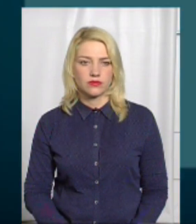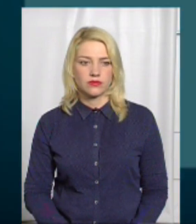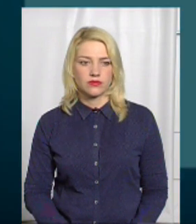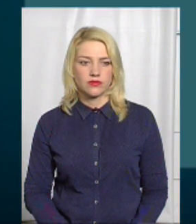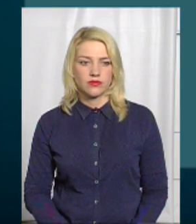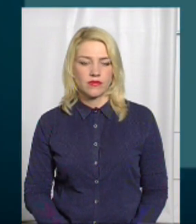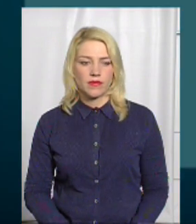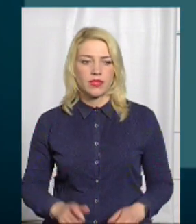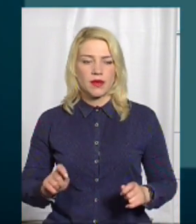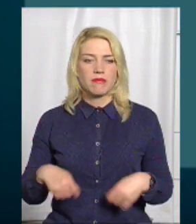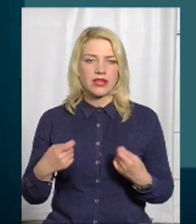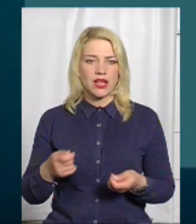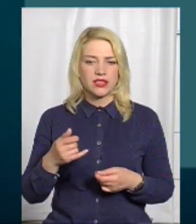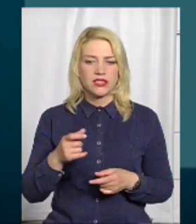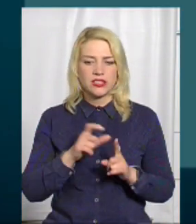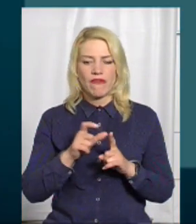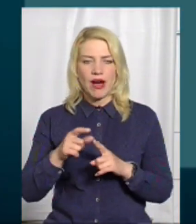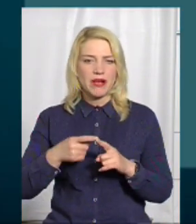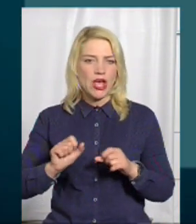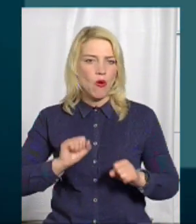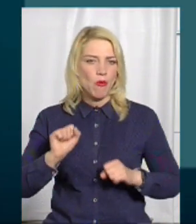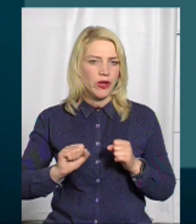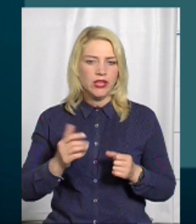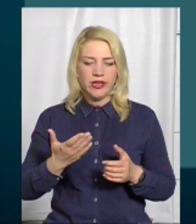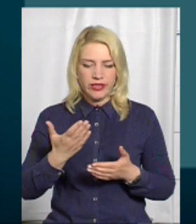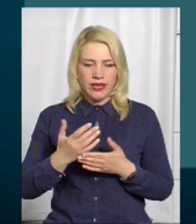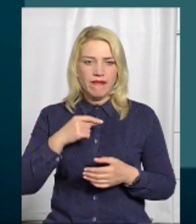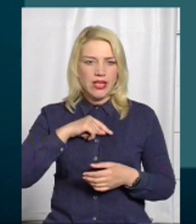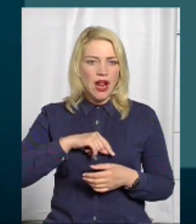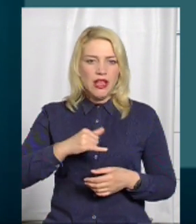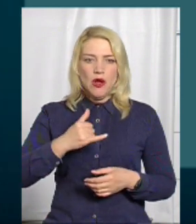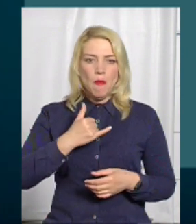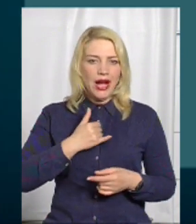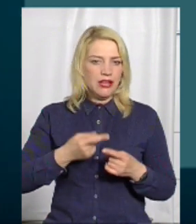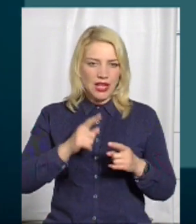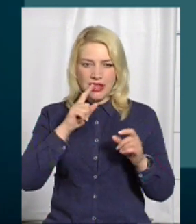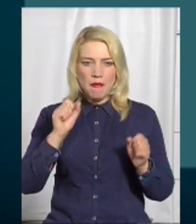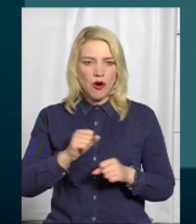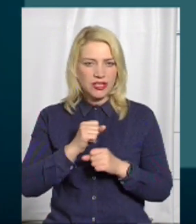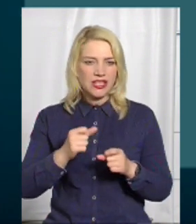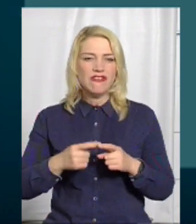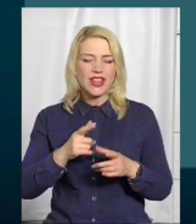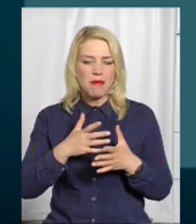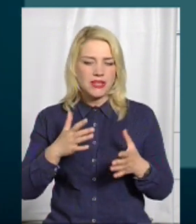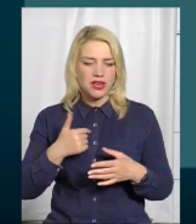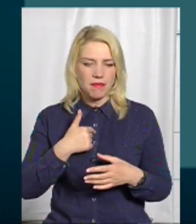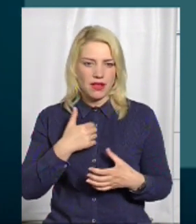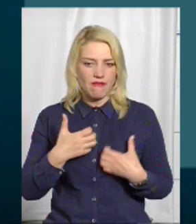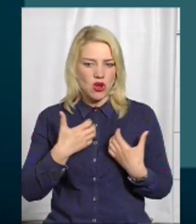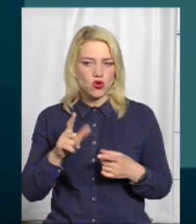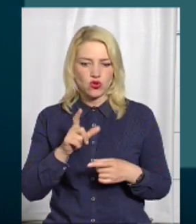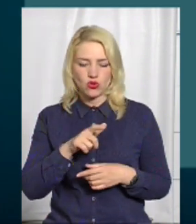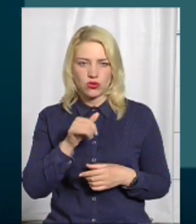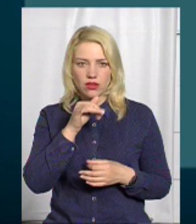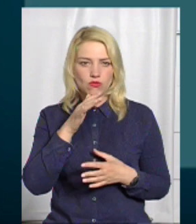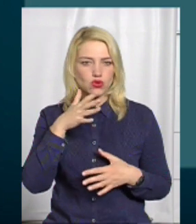Передати словами те обурення, яке є всередині у мене, це неможливо. Найбільше хвилює те, що люди ніяк не